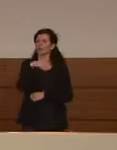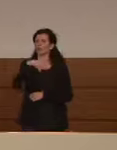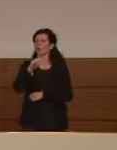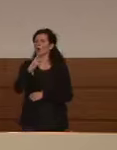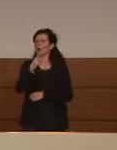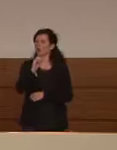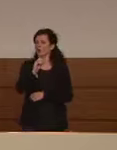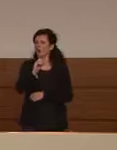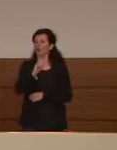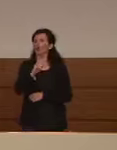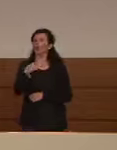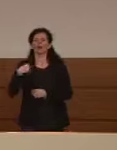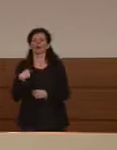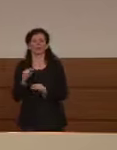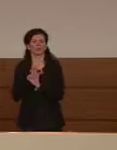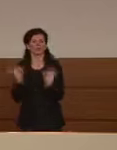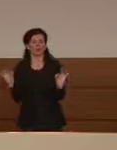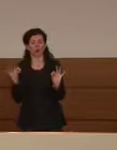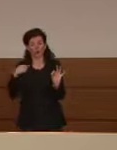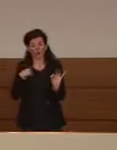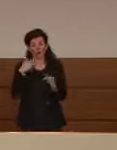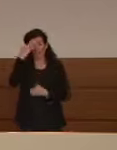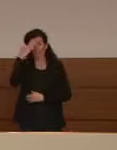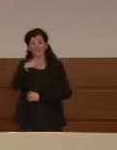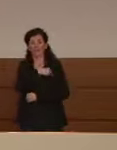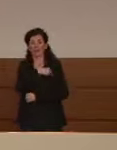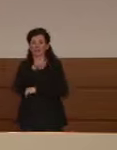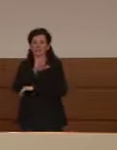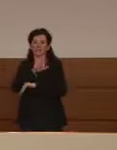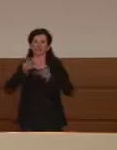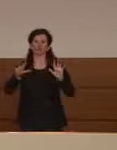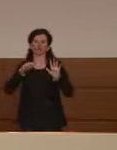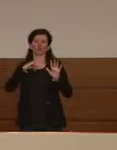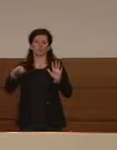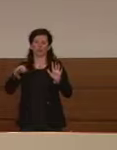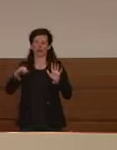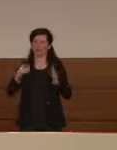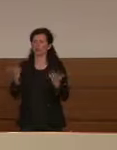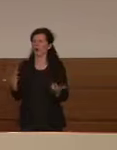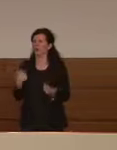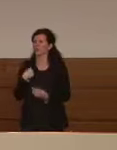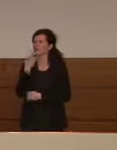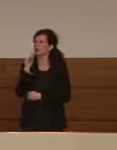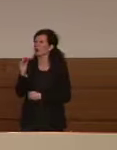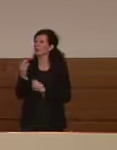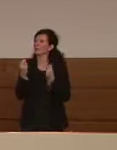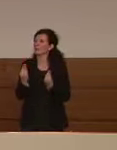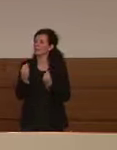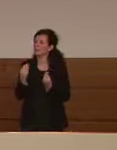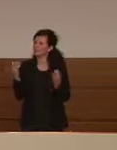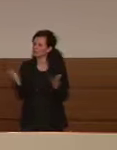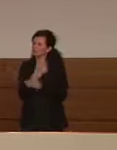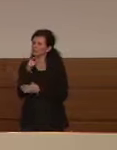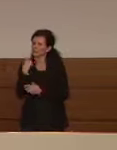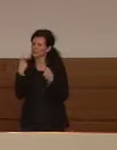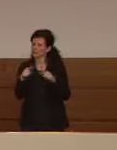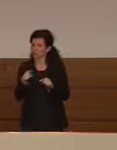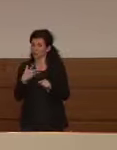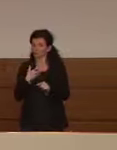mezzo allora ci chiedono perché succede questo c'è forse una corsia preferenziale